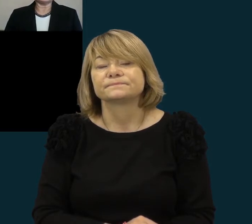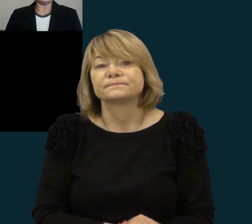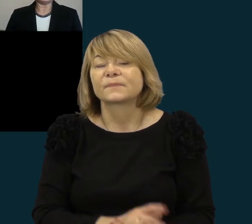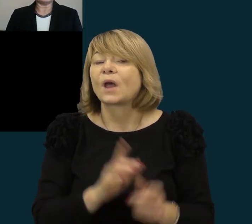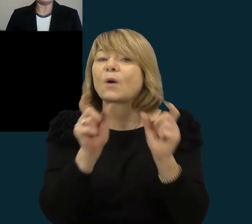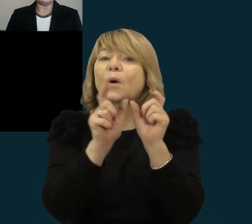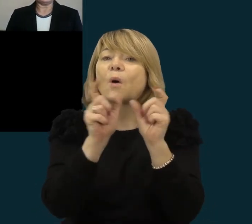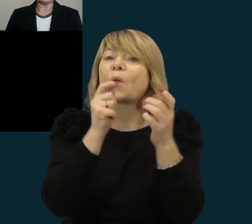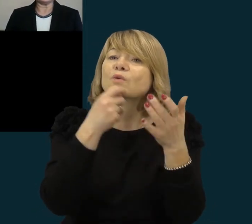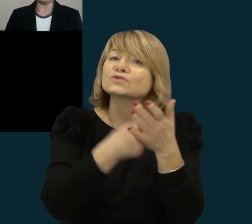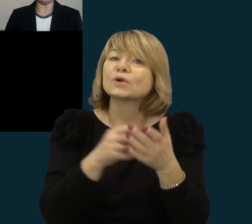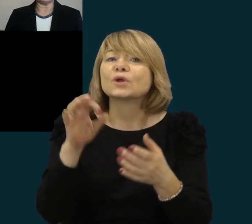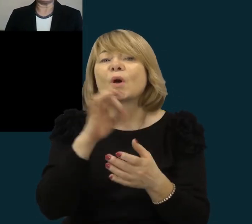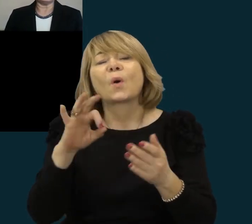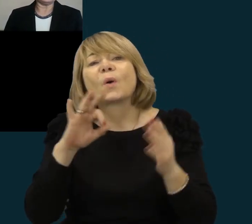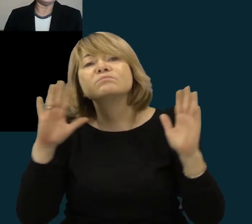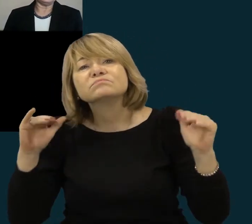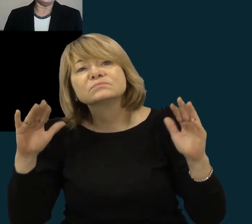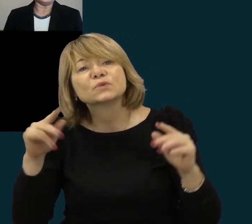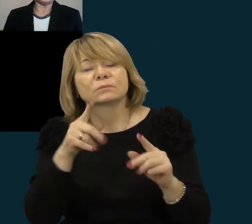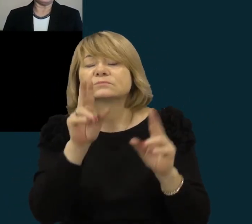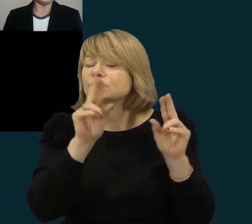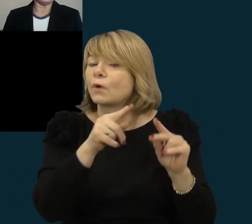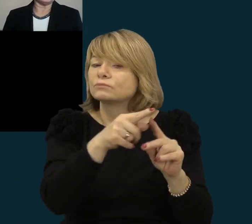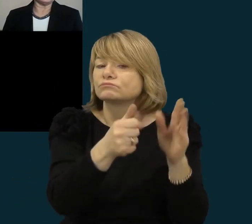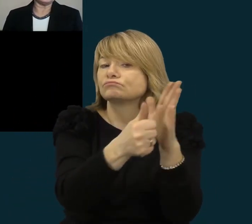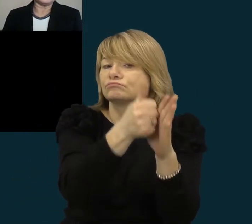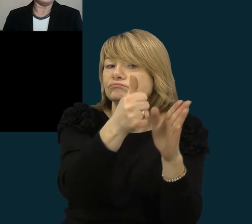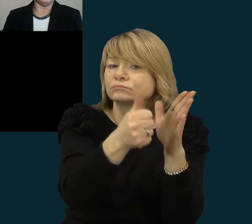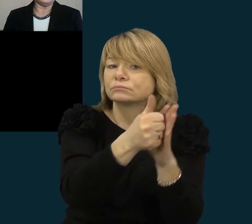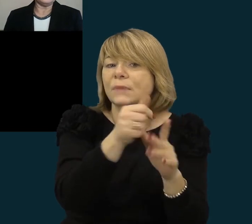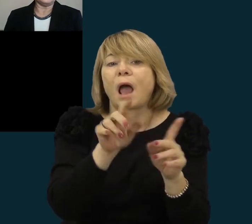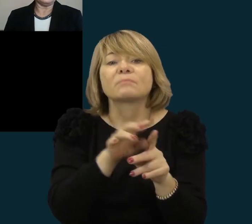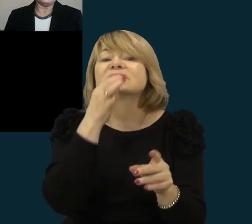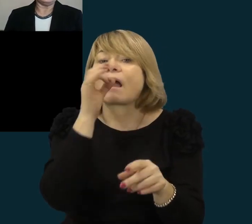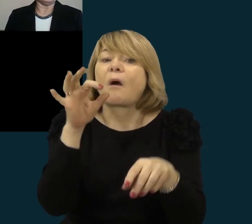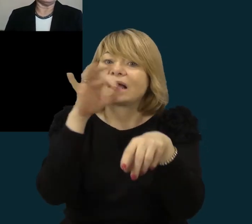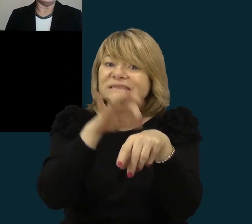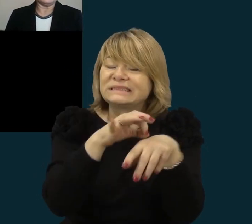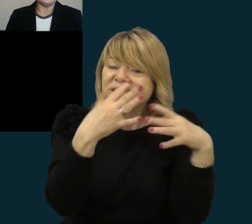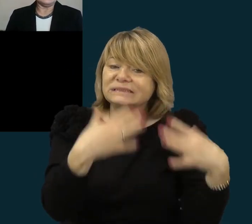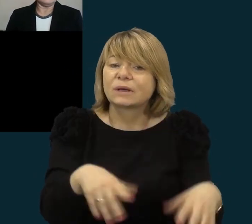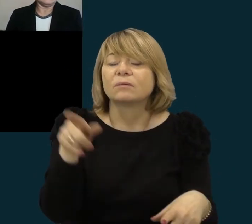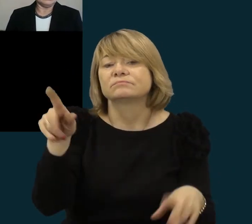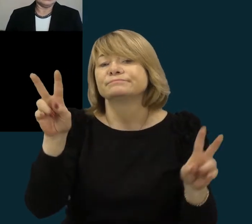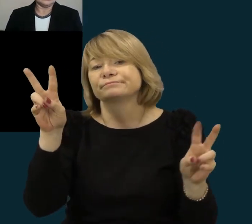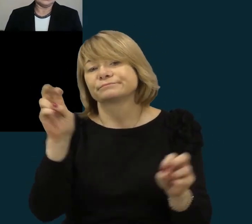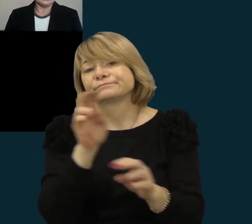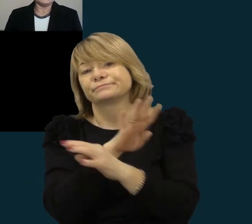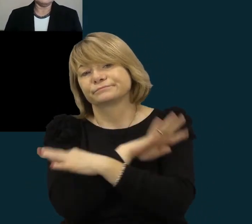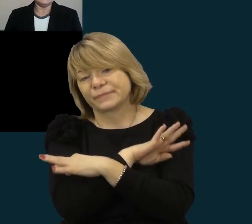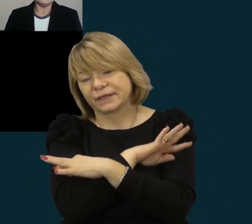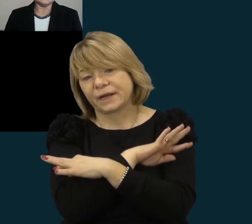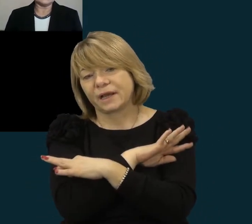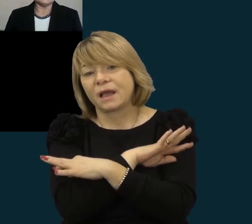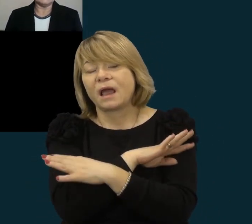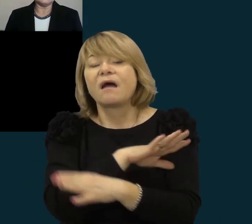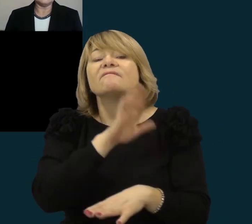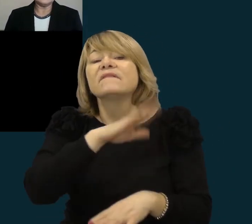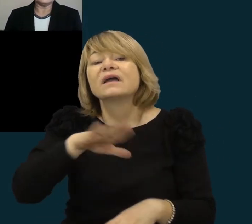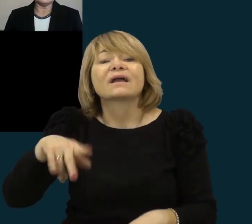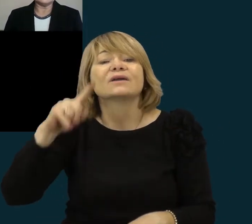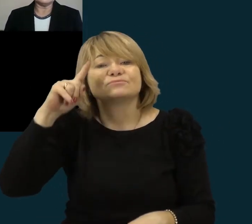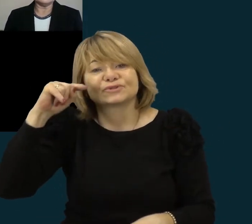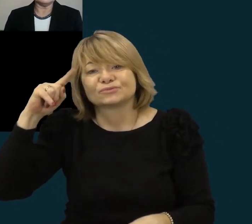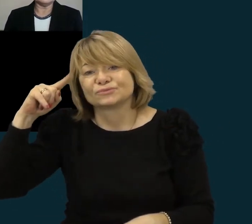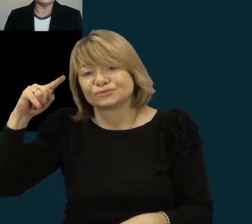Užduotis apie vardį, kuris labai gerbiamas, apie žūtisakomą mirę, vaikai tikrai žinojo